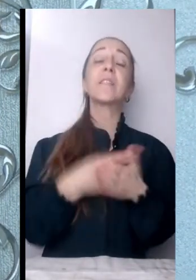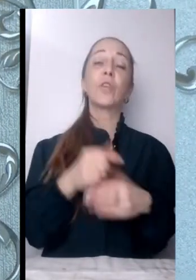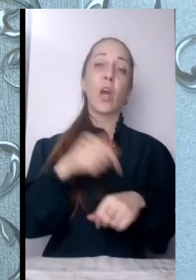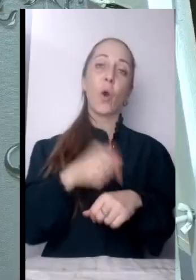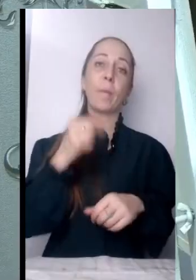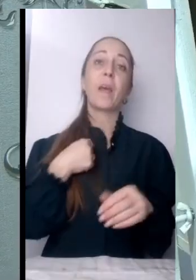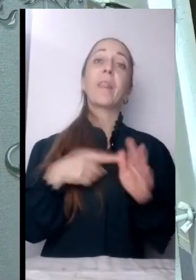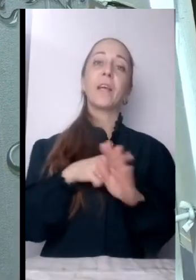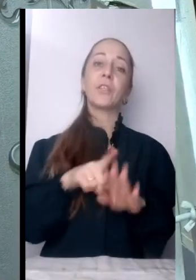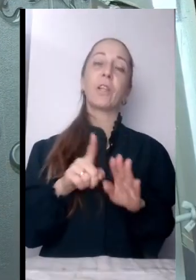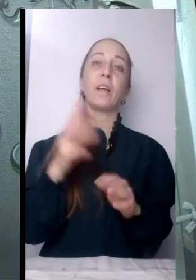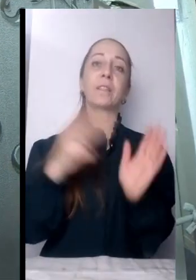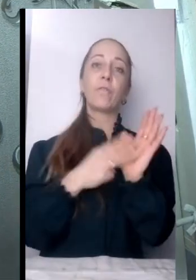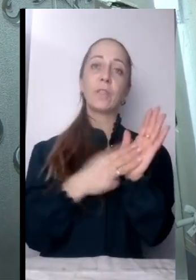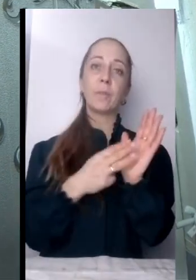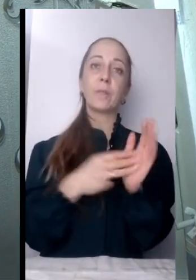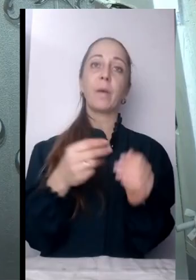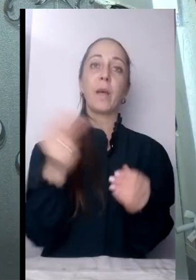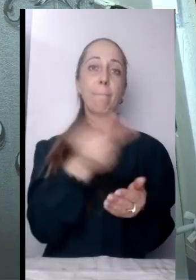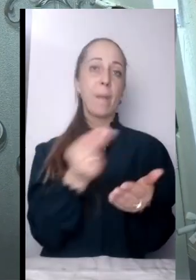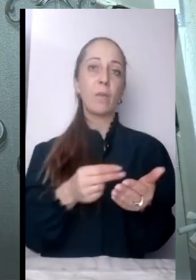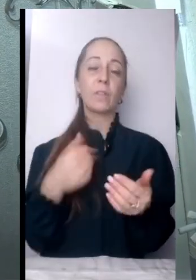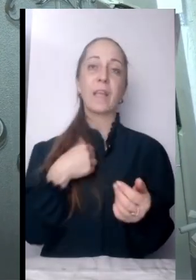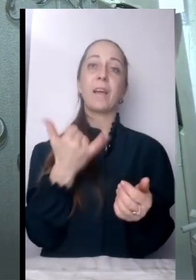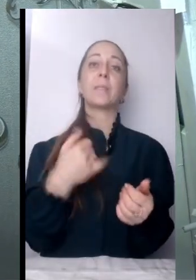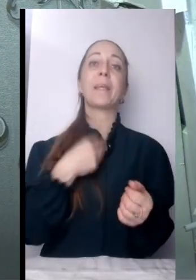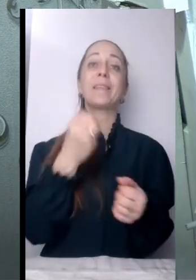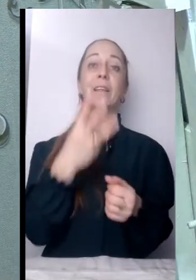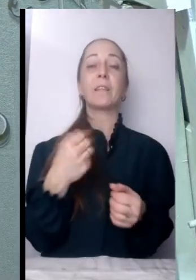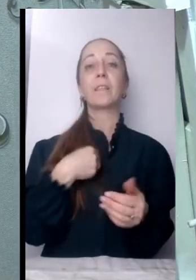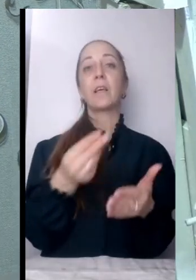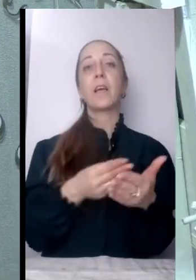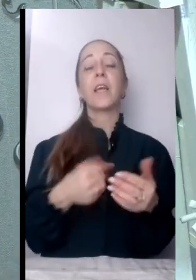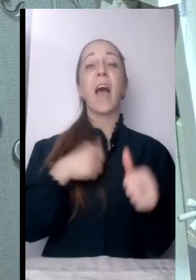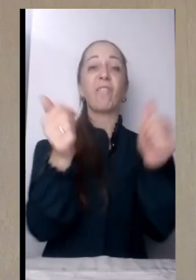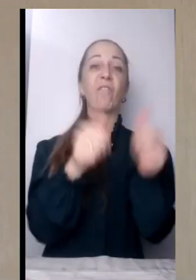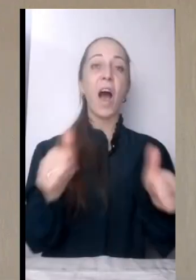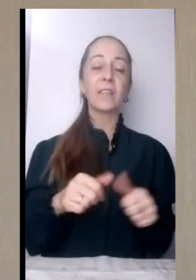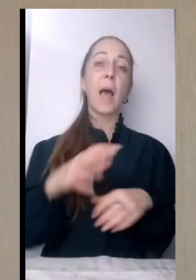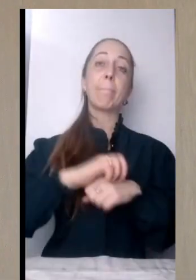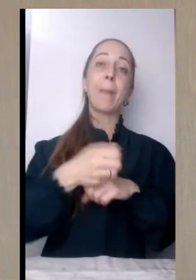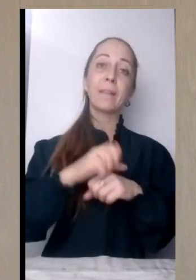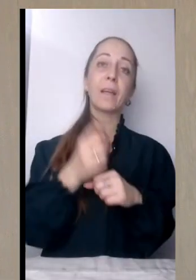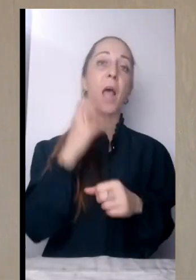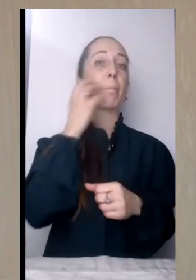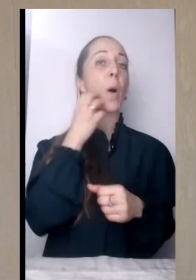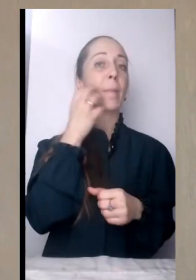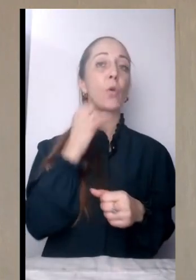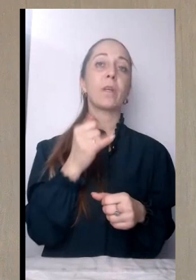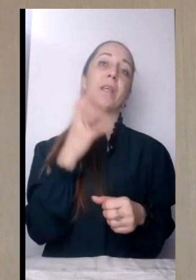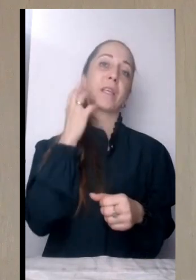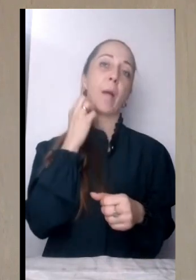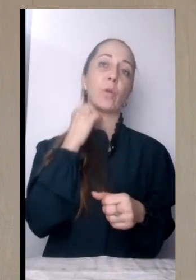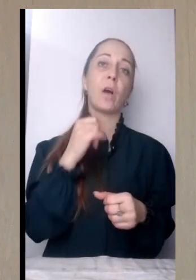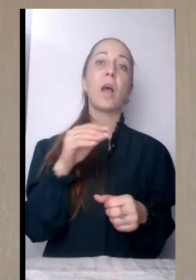зараз 13. Я малюю натюрморт, ваза, мандарина, помідори, яблуко. Юрій із Харкова. Він батько